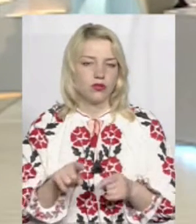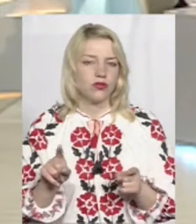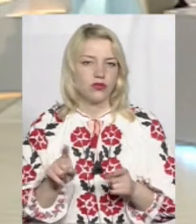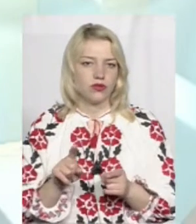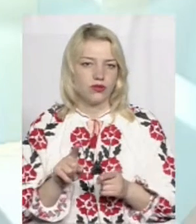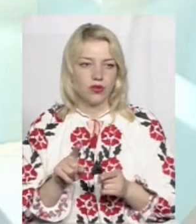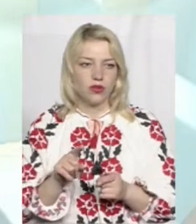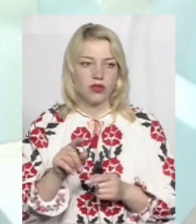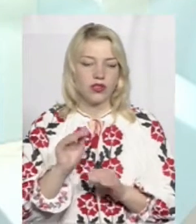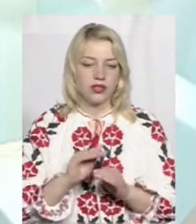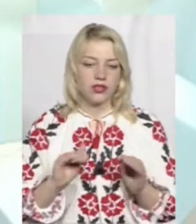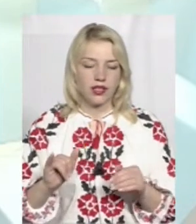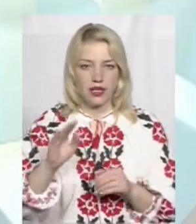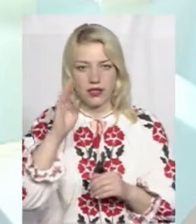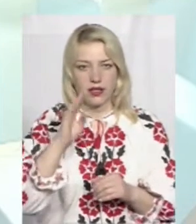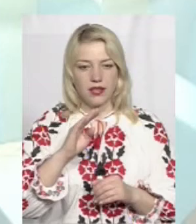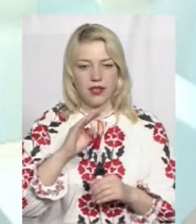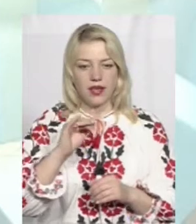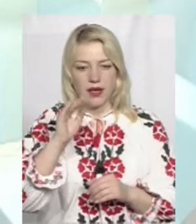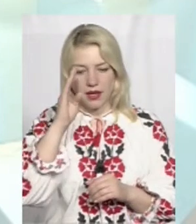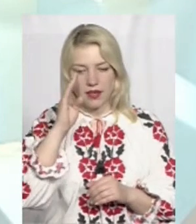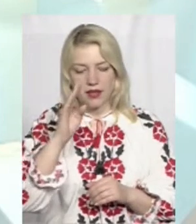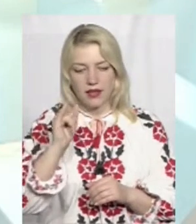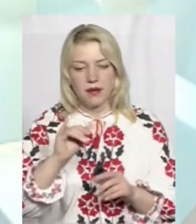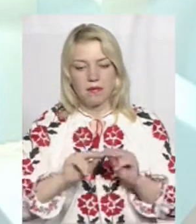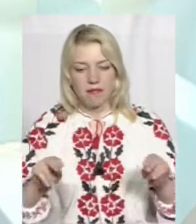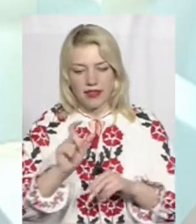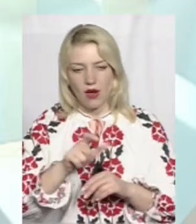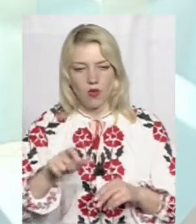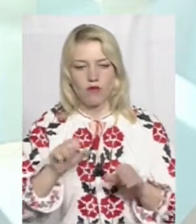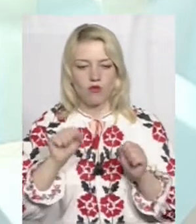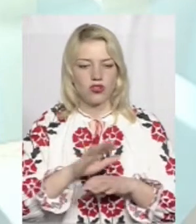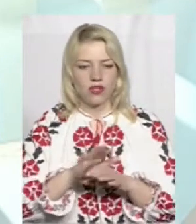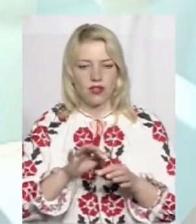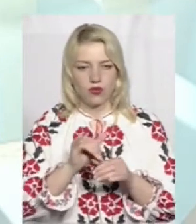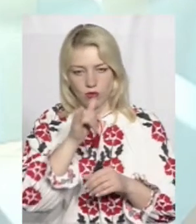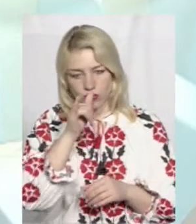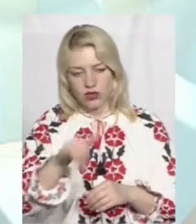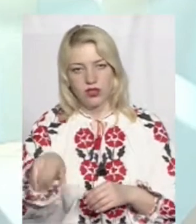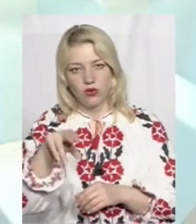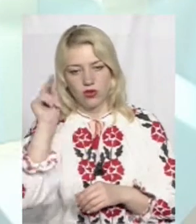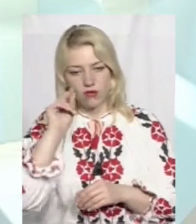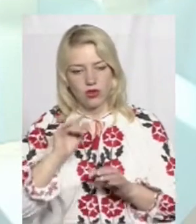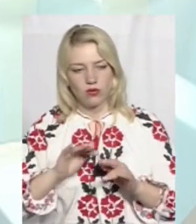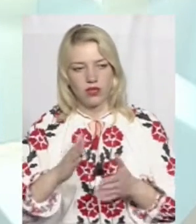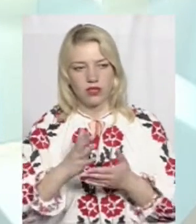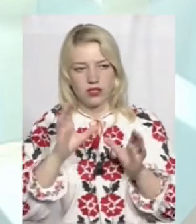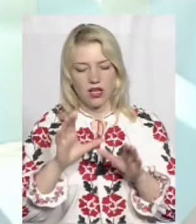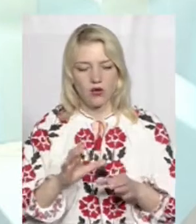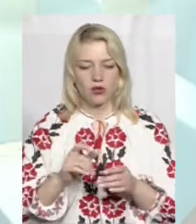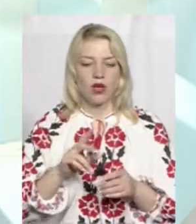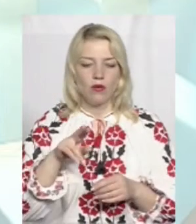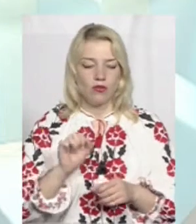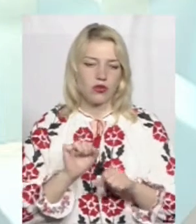і педагогів можемо не допустити до навчального процесу. Дійсно, є закон України про захист від інфекційних